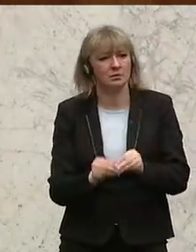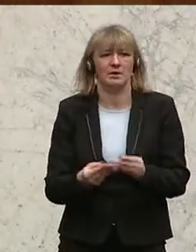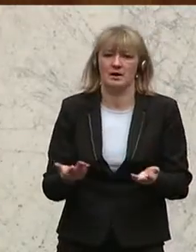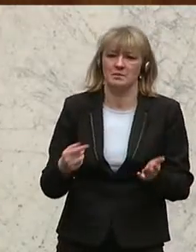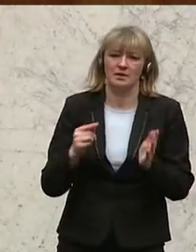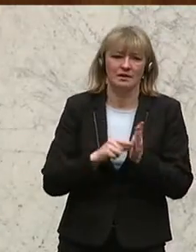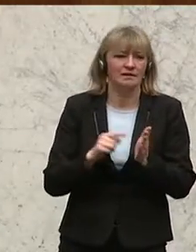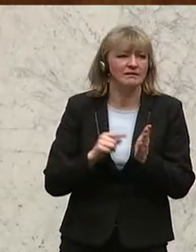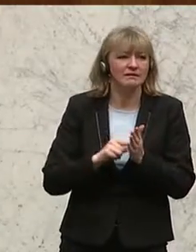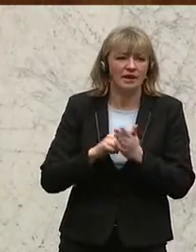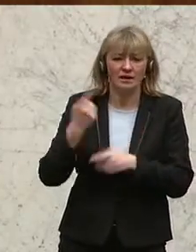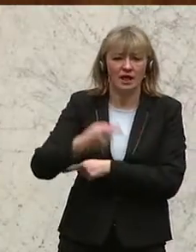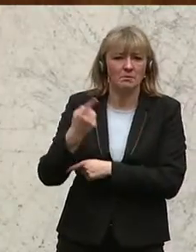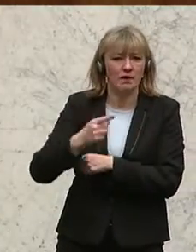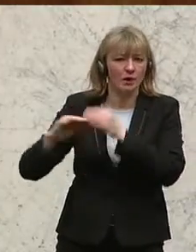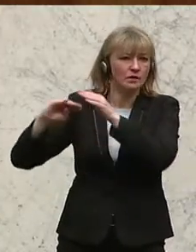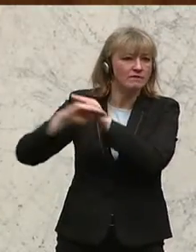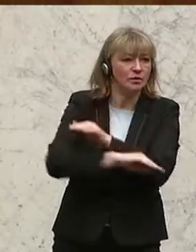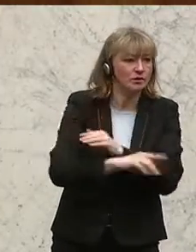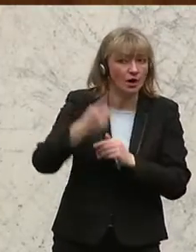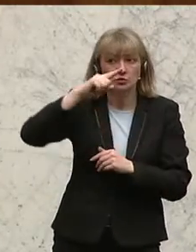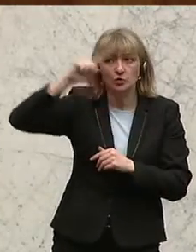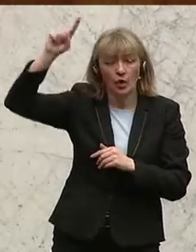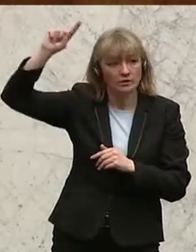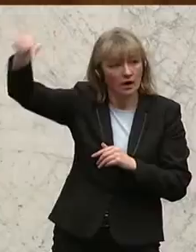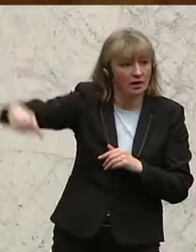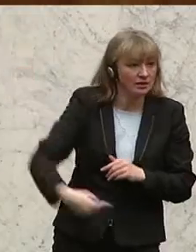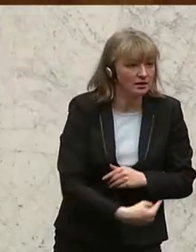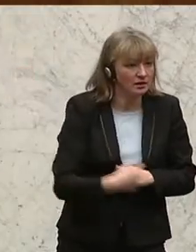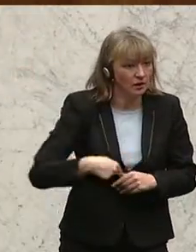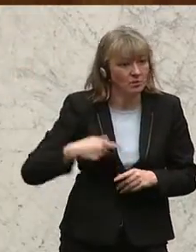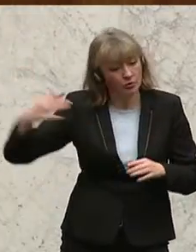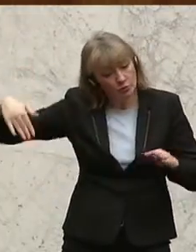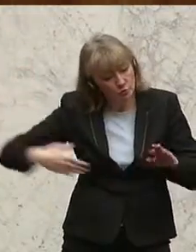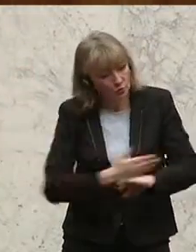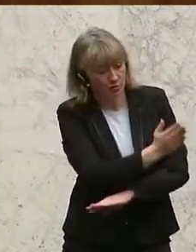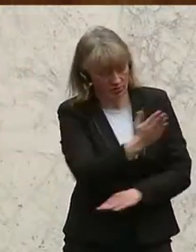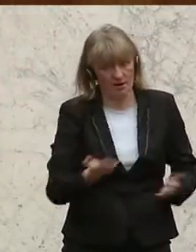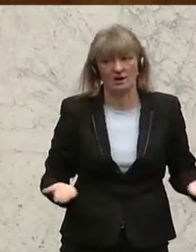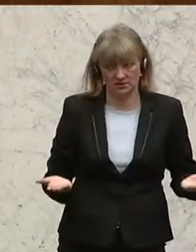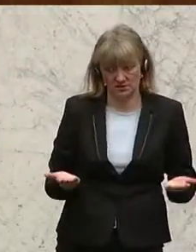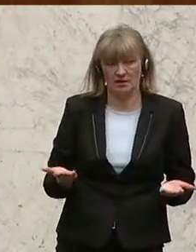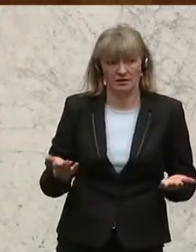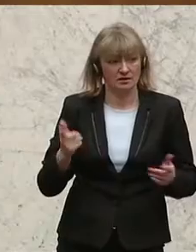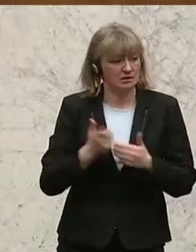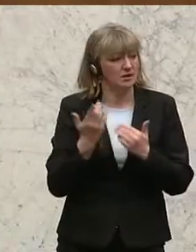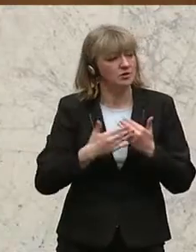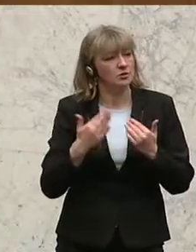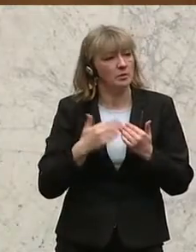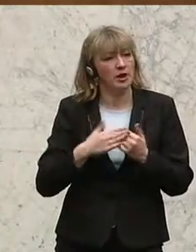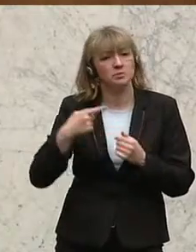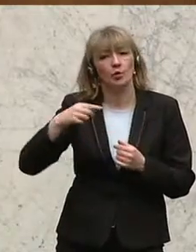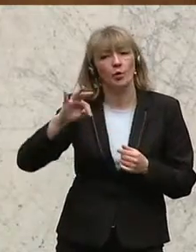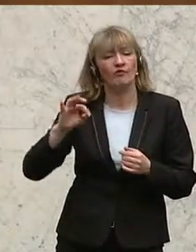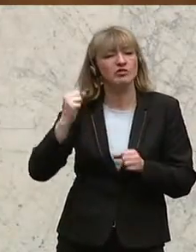aufgrund der Mautflüchtlinge, die aus dem Norden zu uns kommen und teilweise auch durchreisen. Wir brauchen nur an Kufstein zum